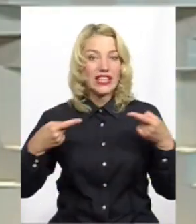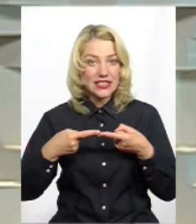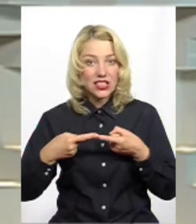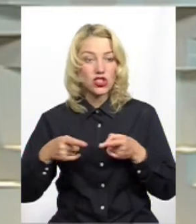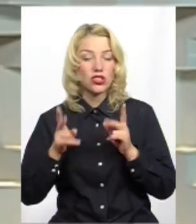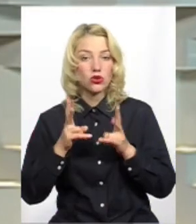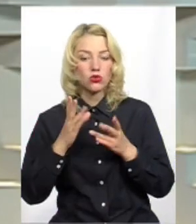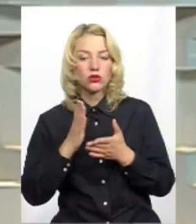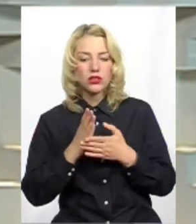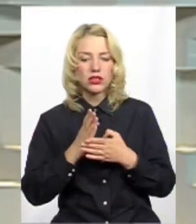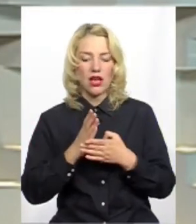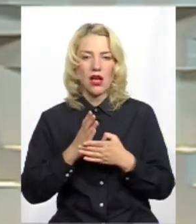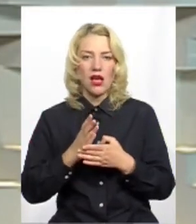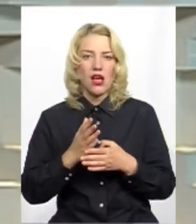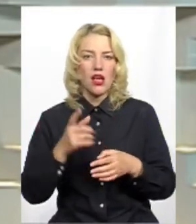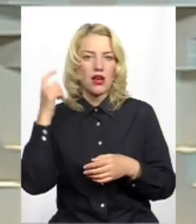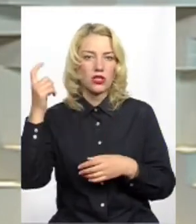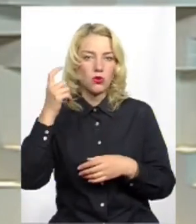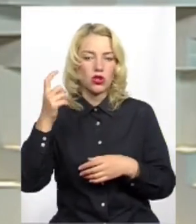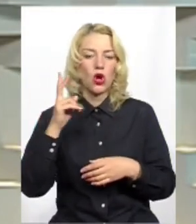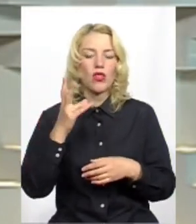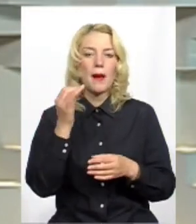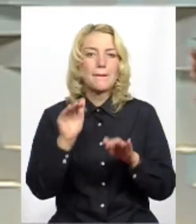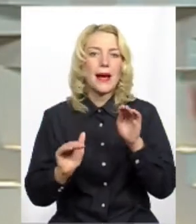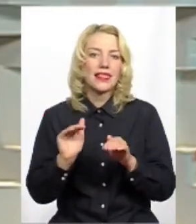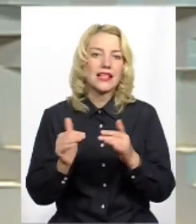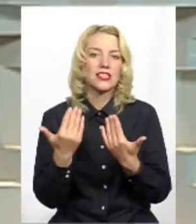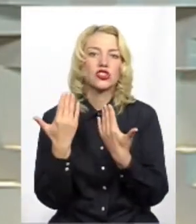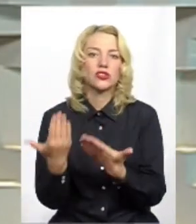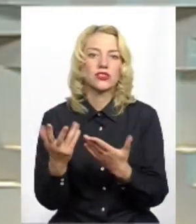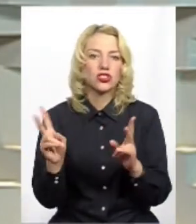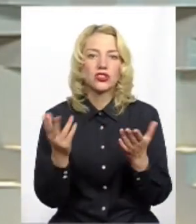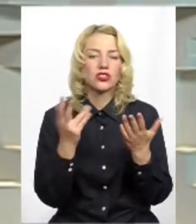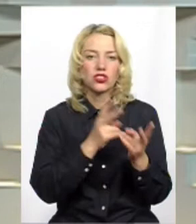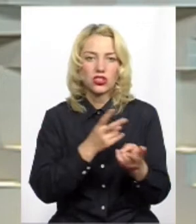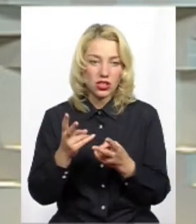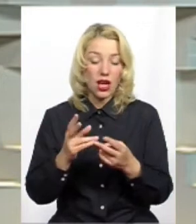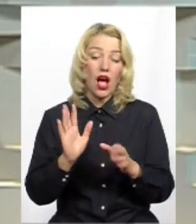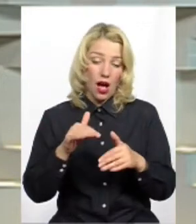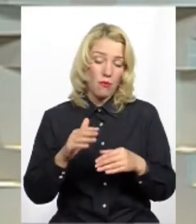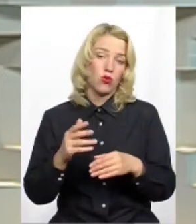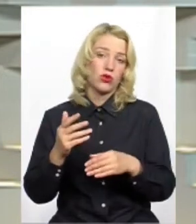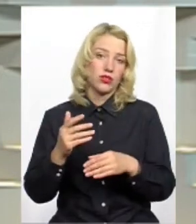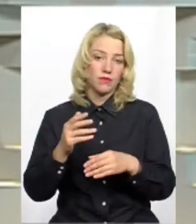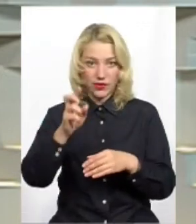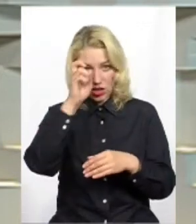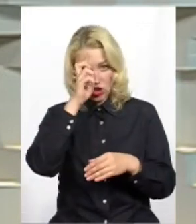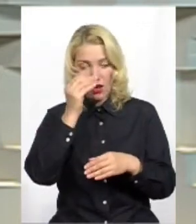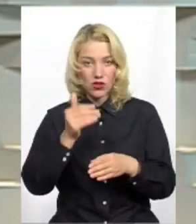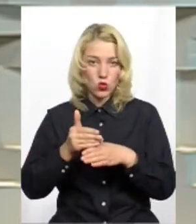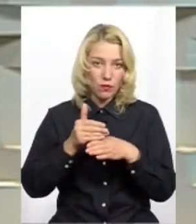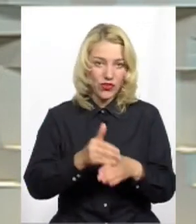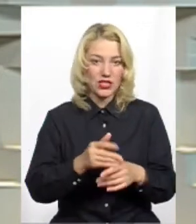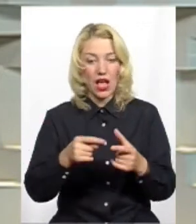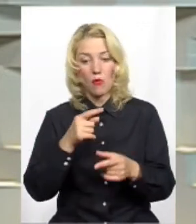розпорядником, на чиєму балансі цей міст, передати його в управління і далі за рахунок субвенції або з державного, або з